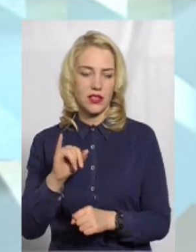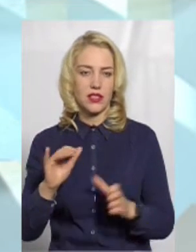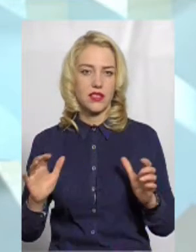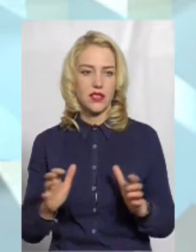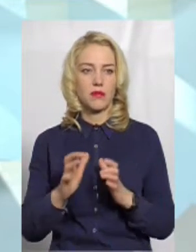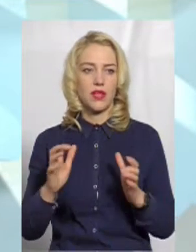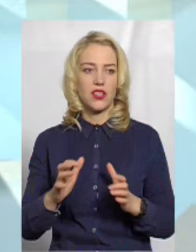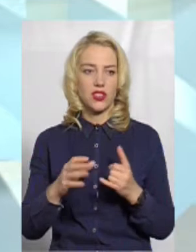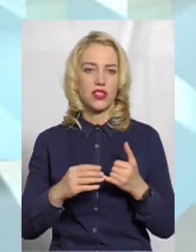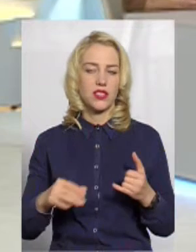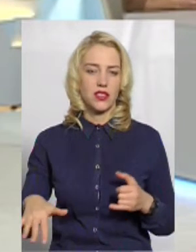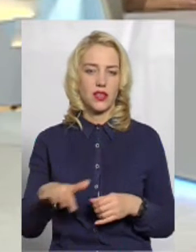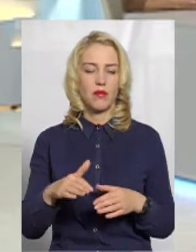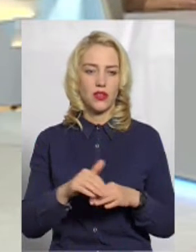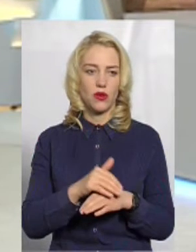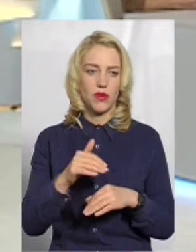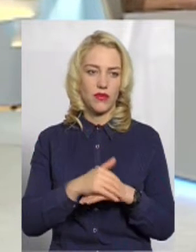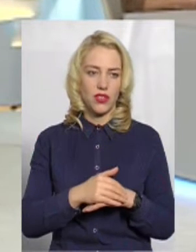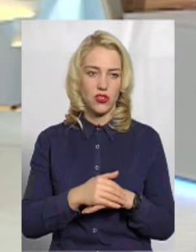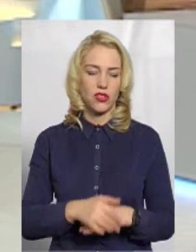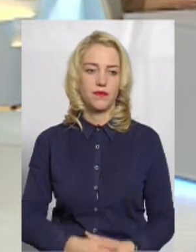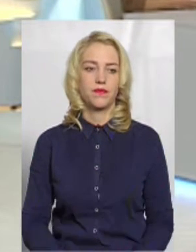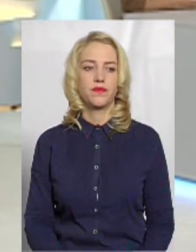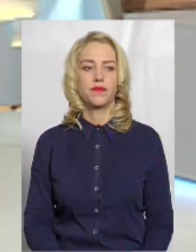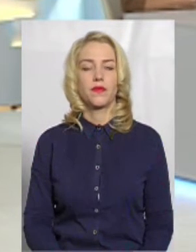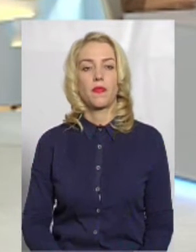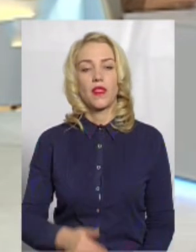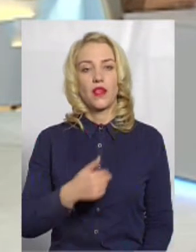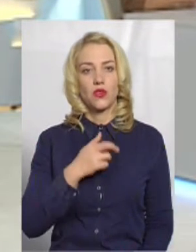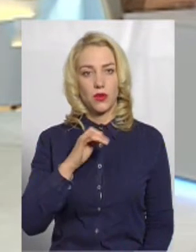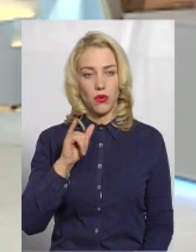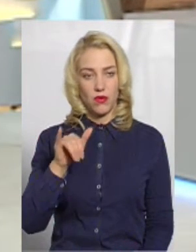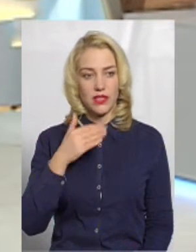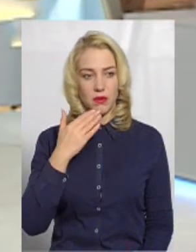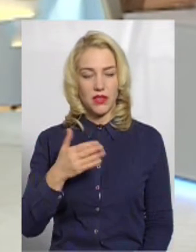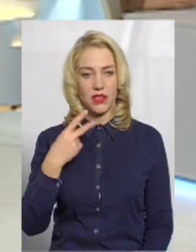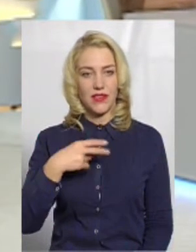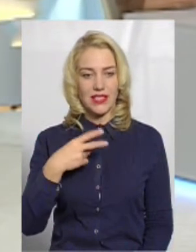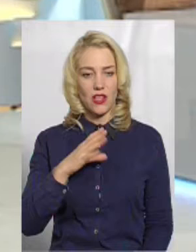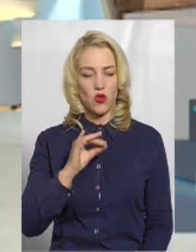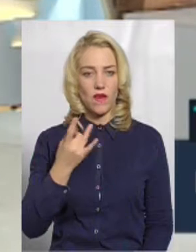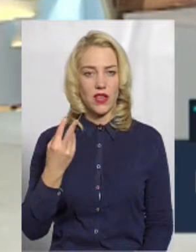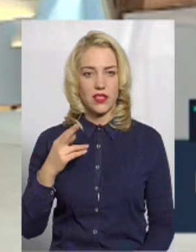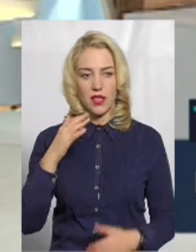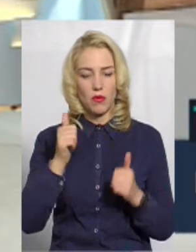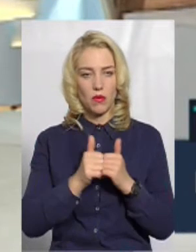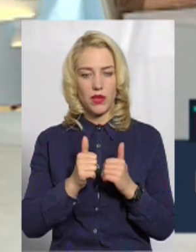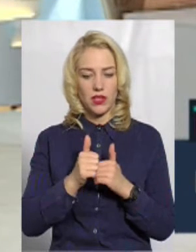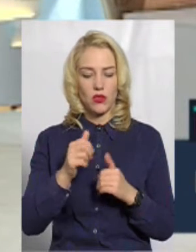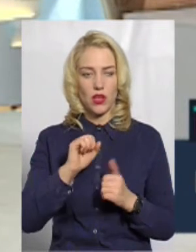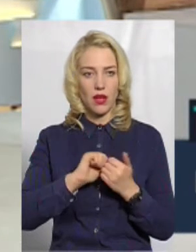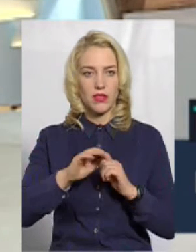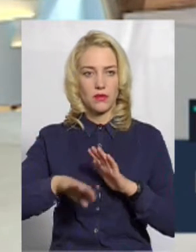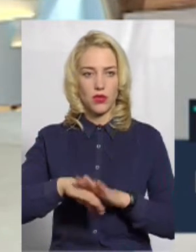збереження землі». Доброго вечора. Доброго здоров'я. Хотів у вас запитати. 20 вересня поблизу Кам'янця